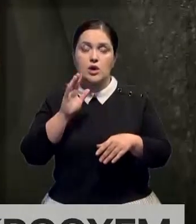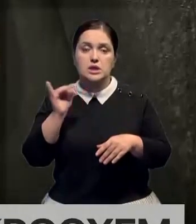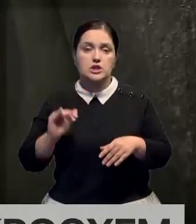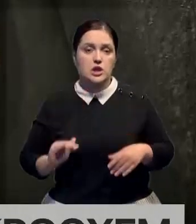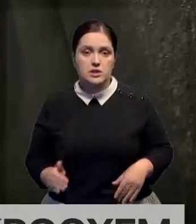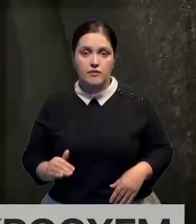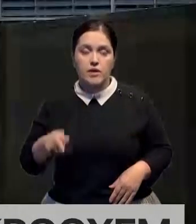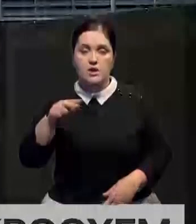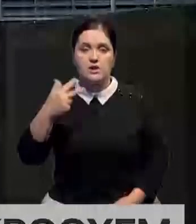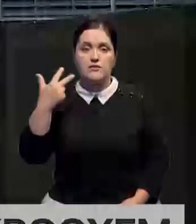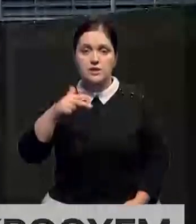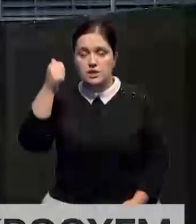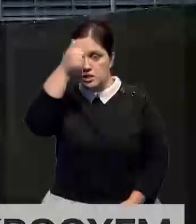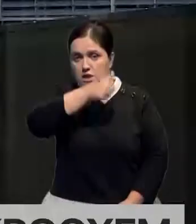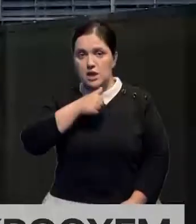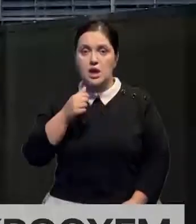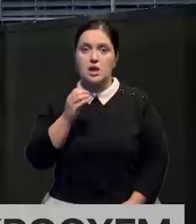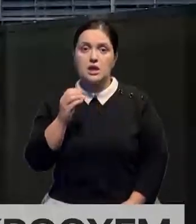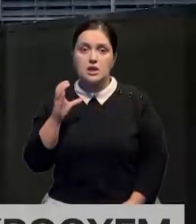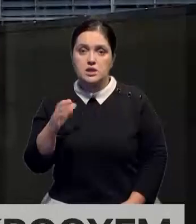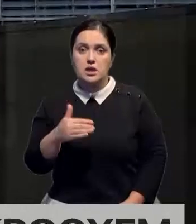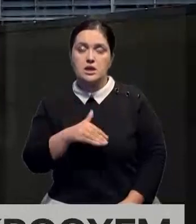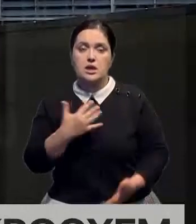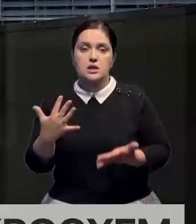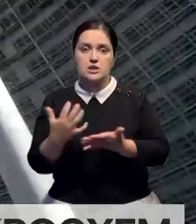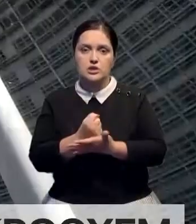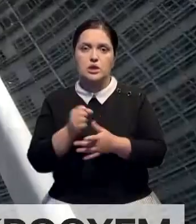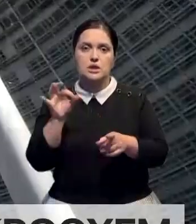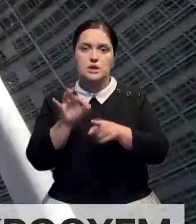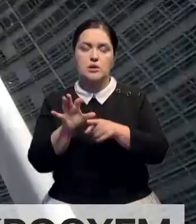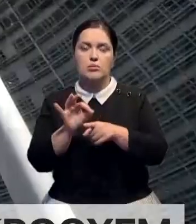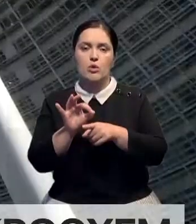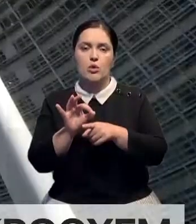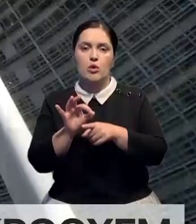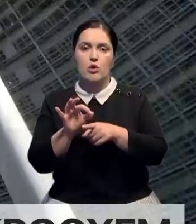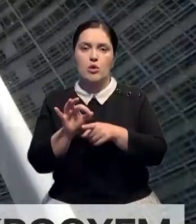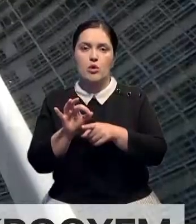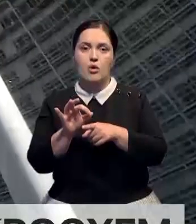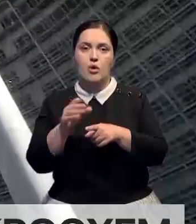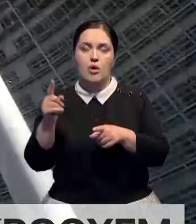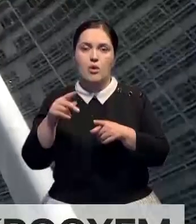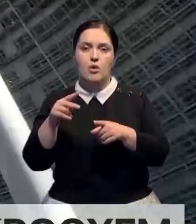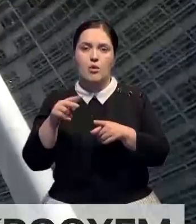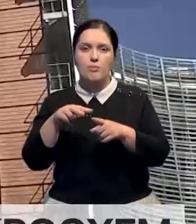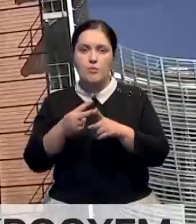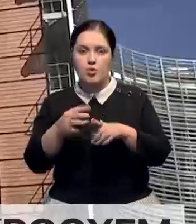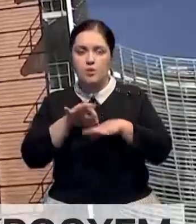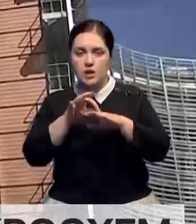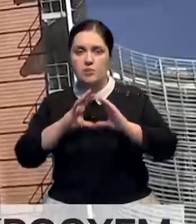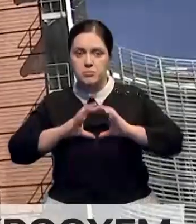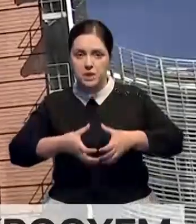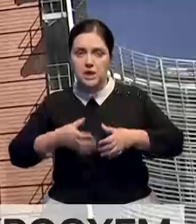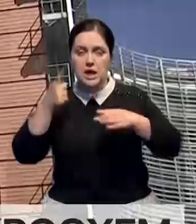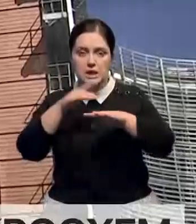отрасль из частного сектора. К 2030 году в ЕС хотят достичь амбициозной цели по производству пятой части полупроводников в мире.